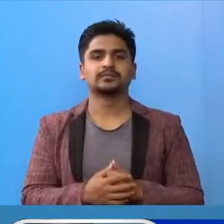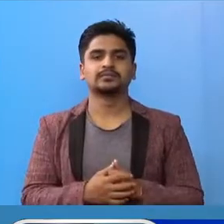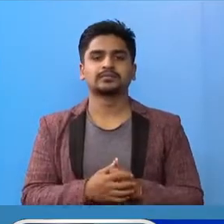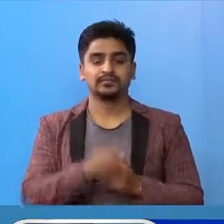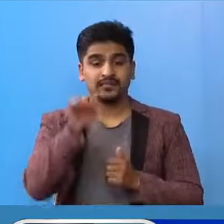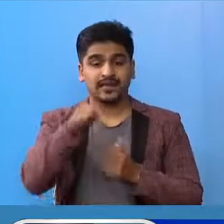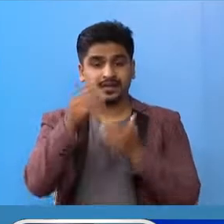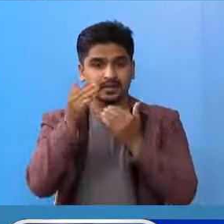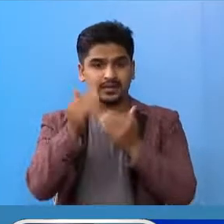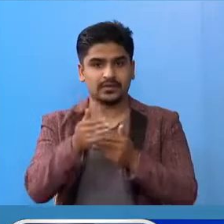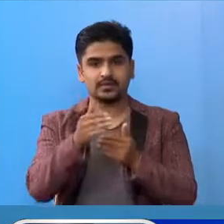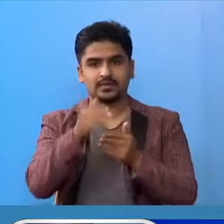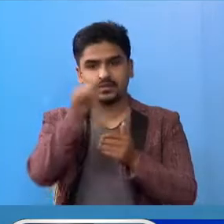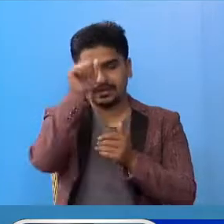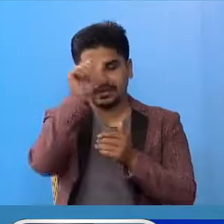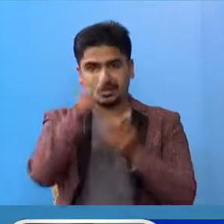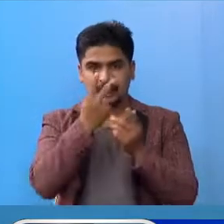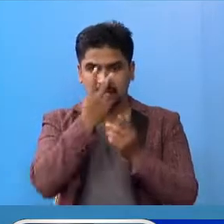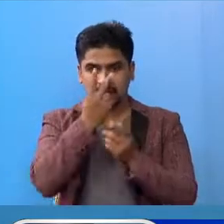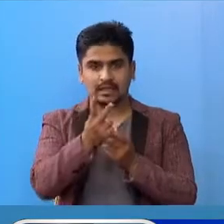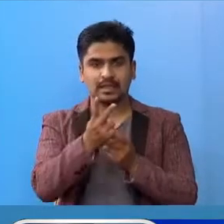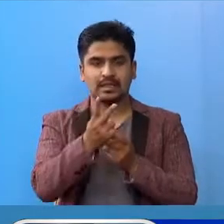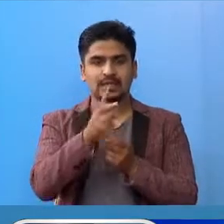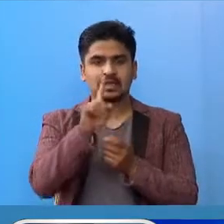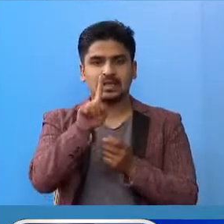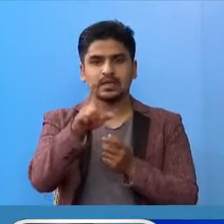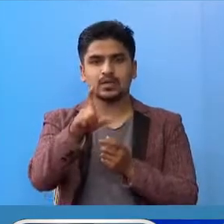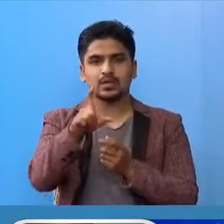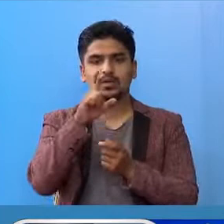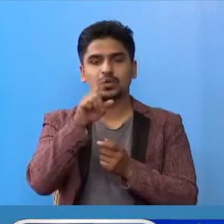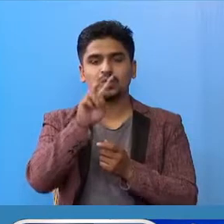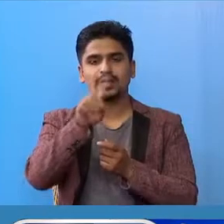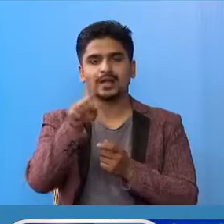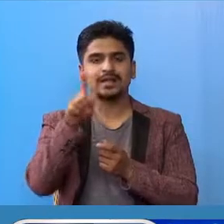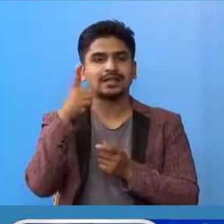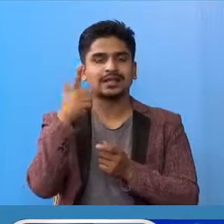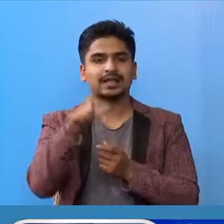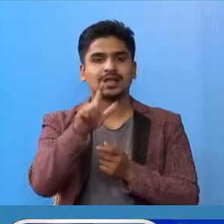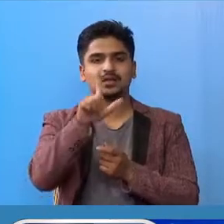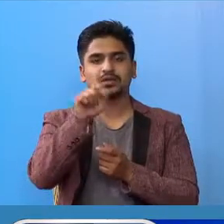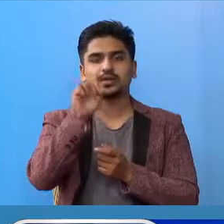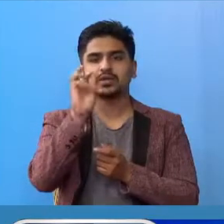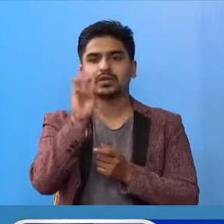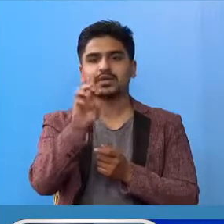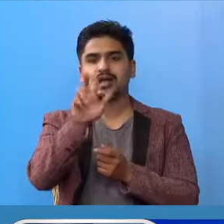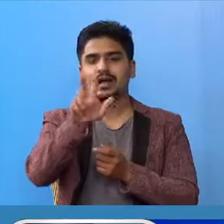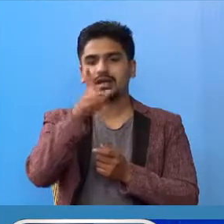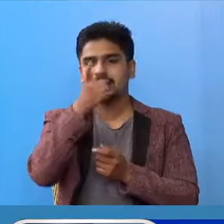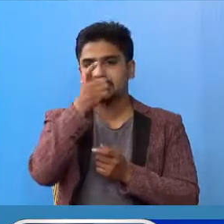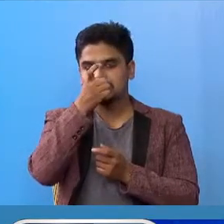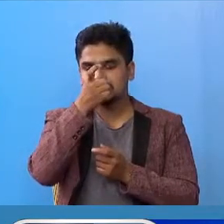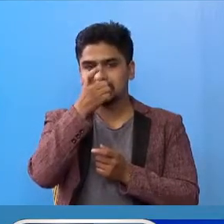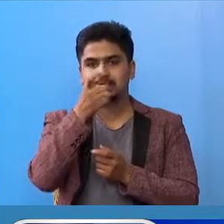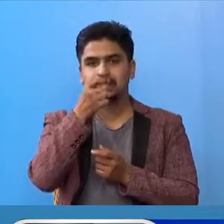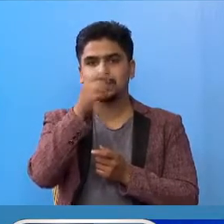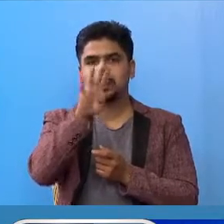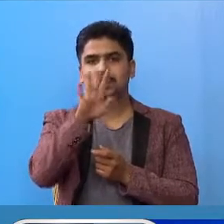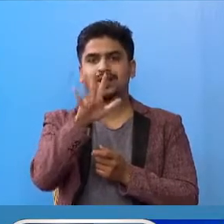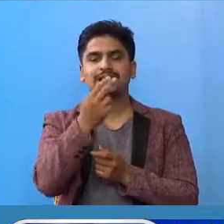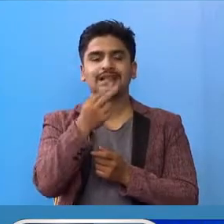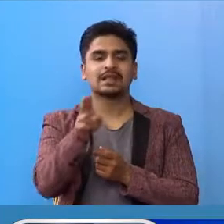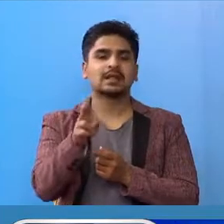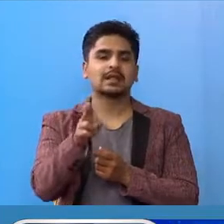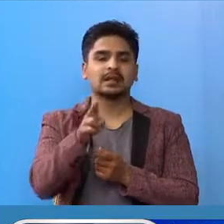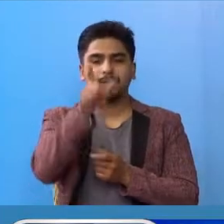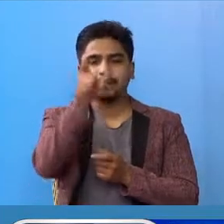आजसम्मकोत ठ्थ्यांक हैरदा एक करोड एककाईस लाग सत्तर यजार आडशे 45 जना